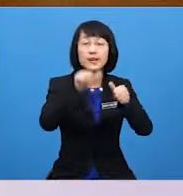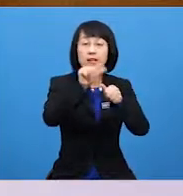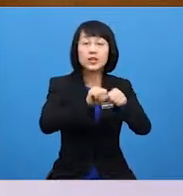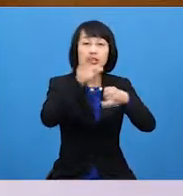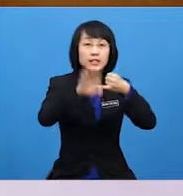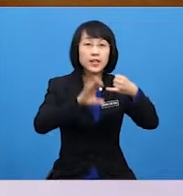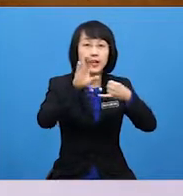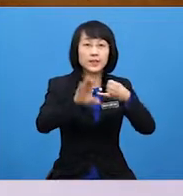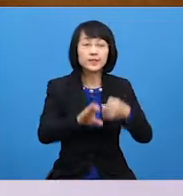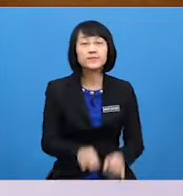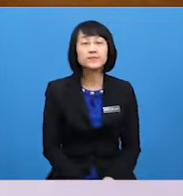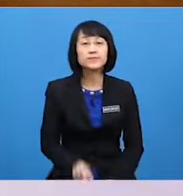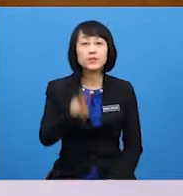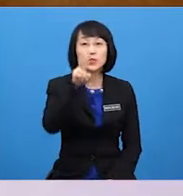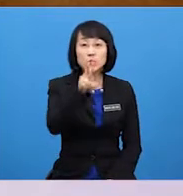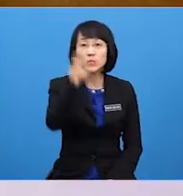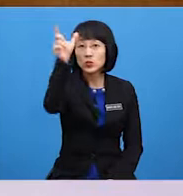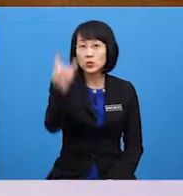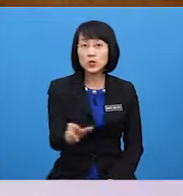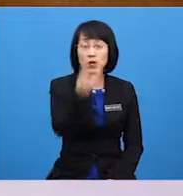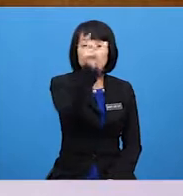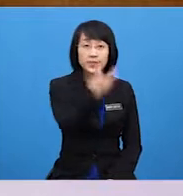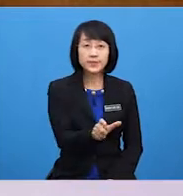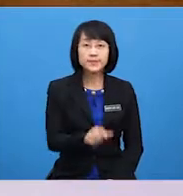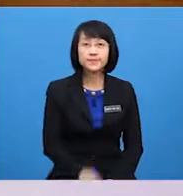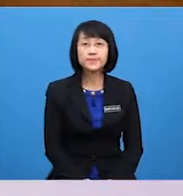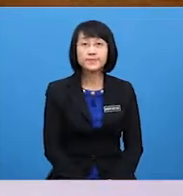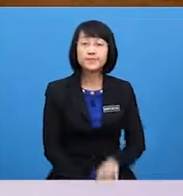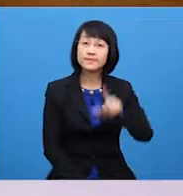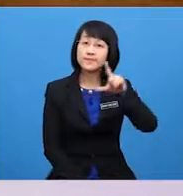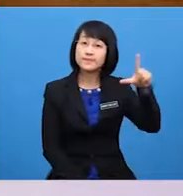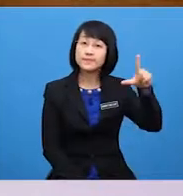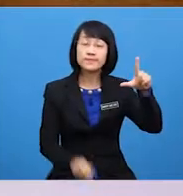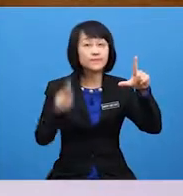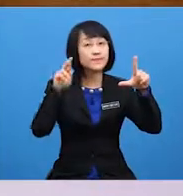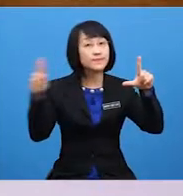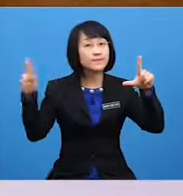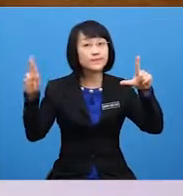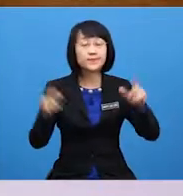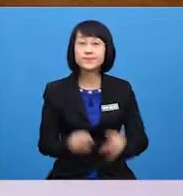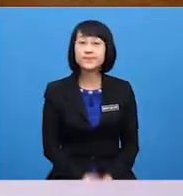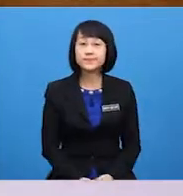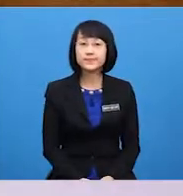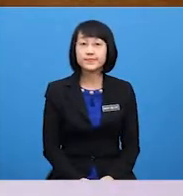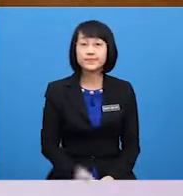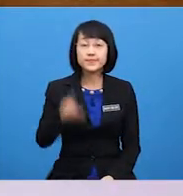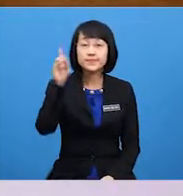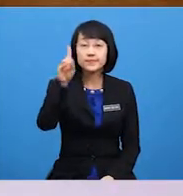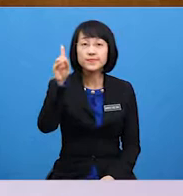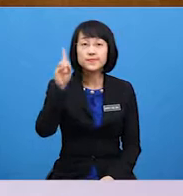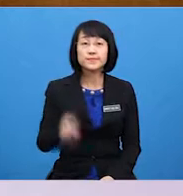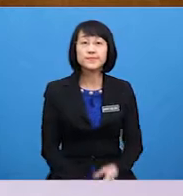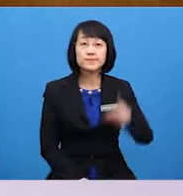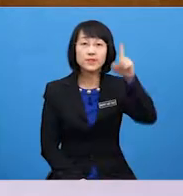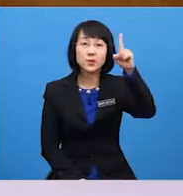contains two columns Namely, left and right Dots 1,